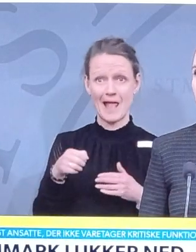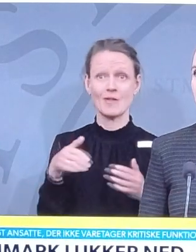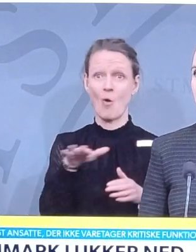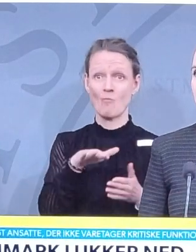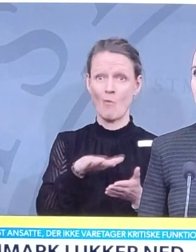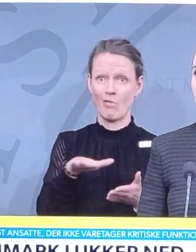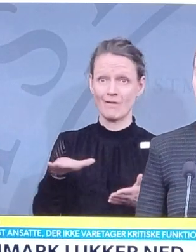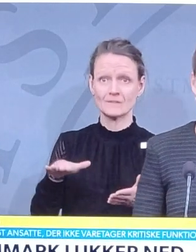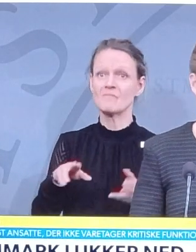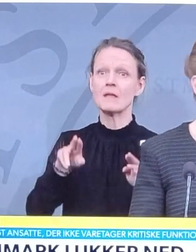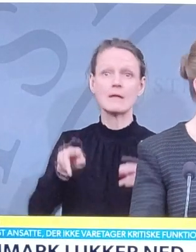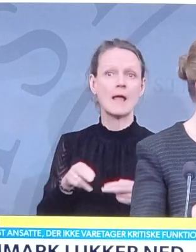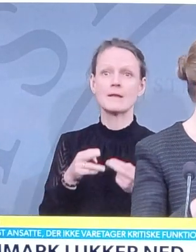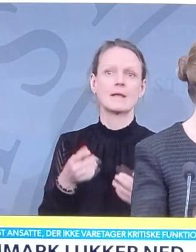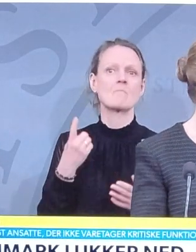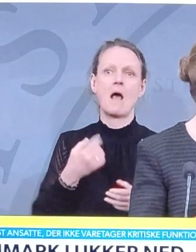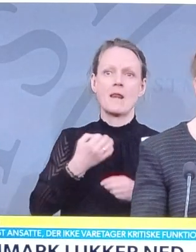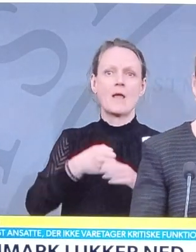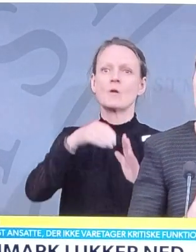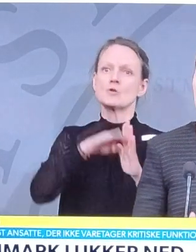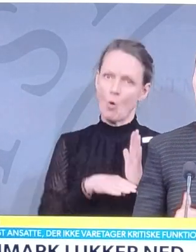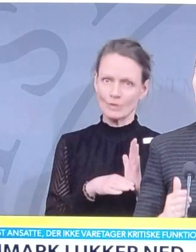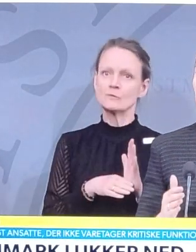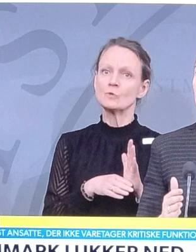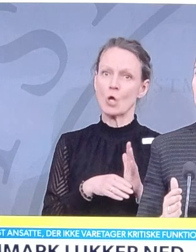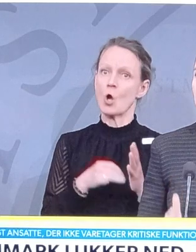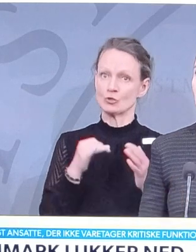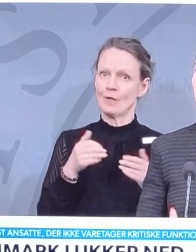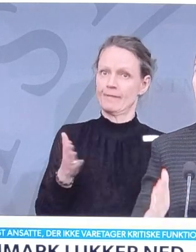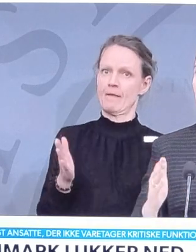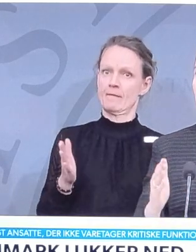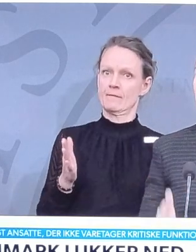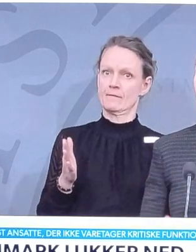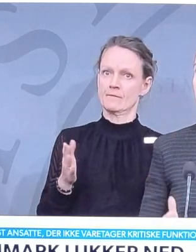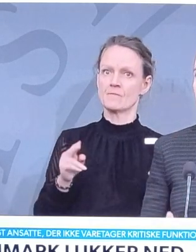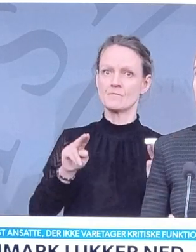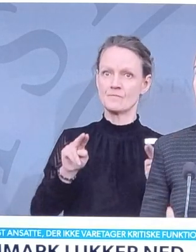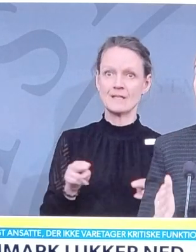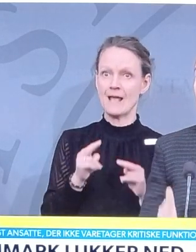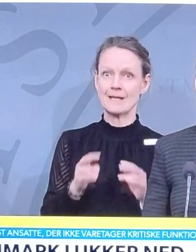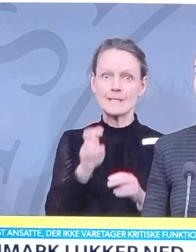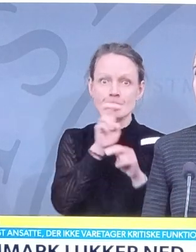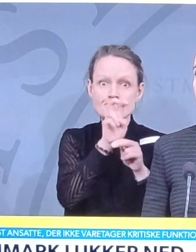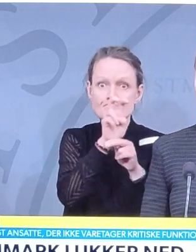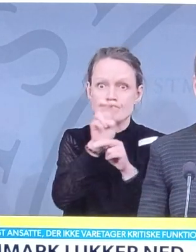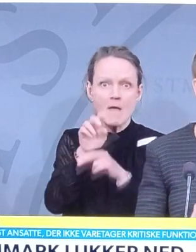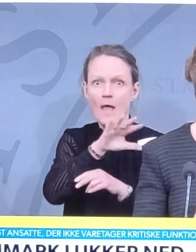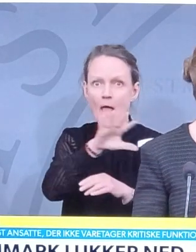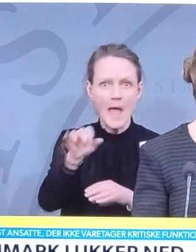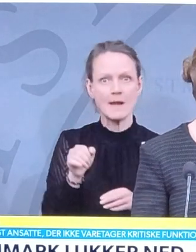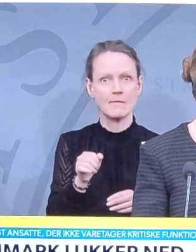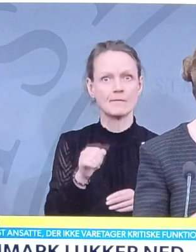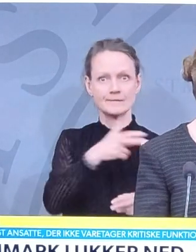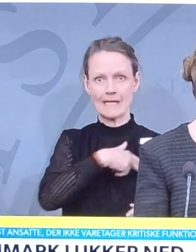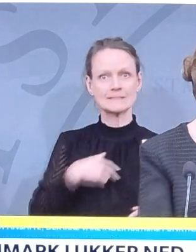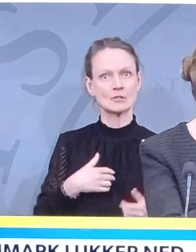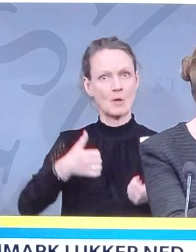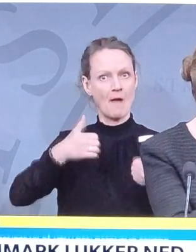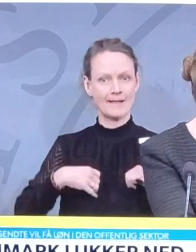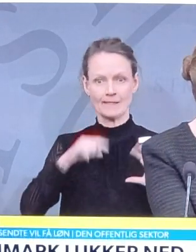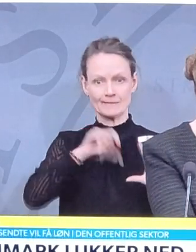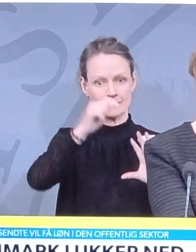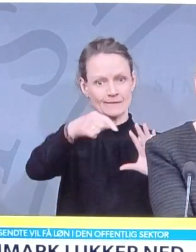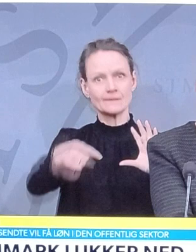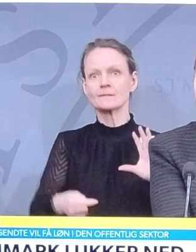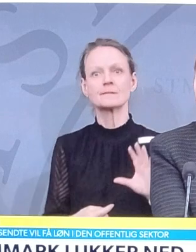det her. Vi kommer ikke til at kunne vogte en hver dansker, der rejser. Derfor bliver vi nødt til at stole på, at når